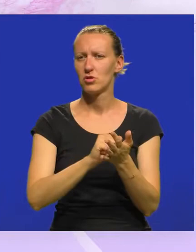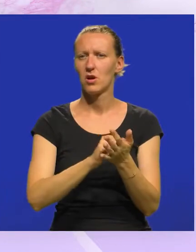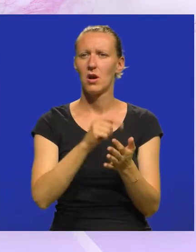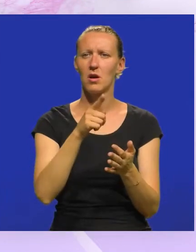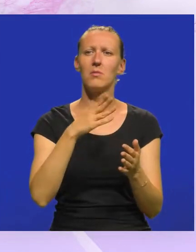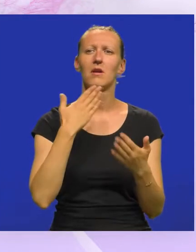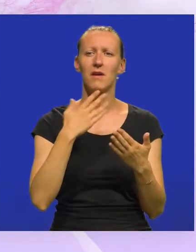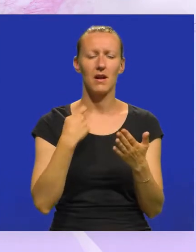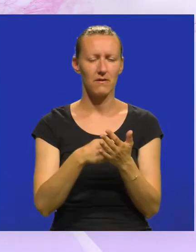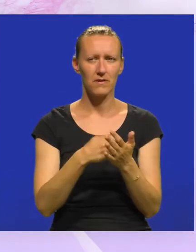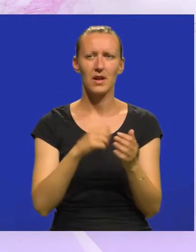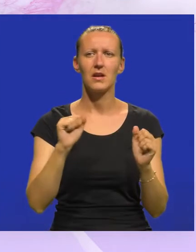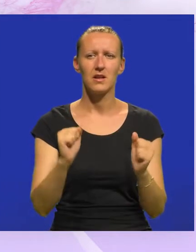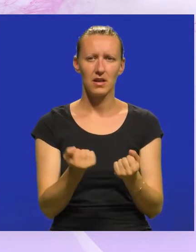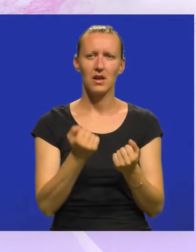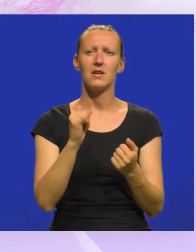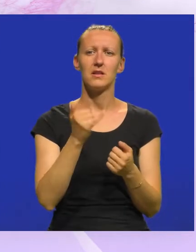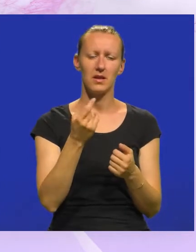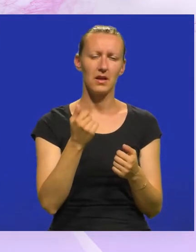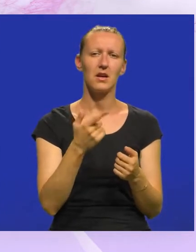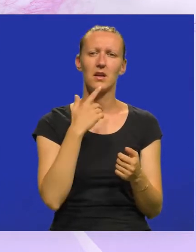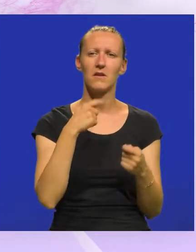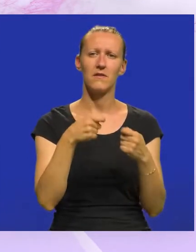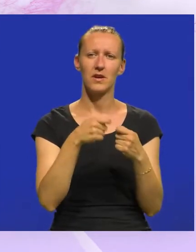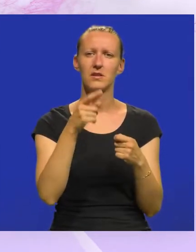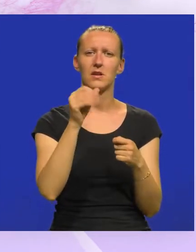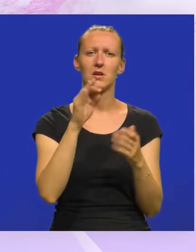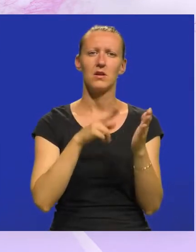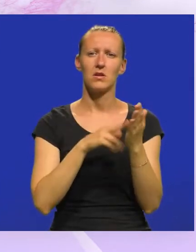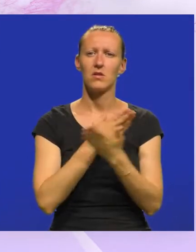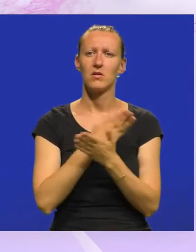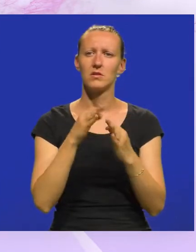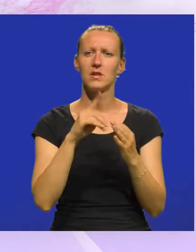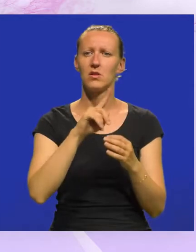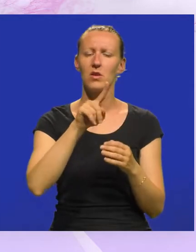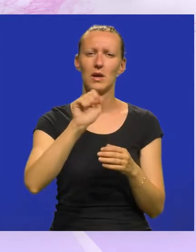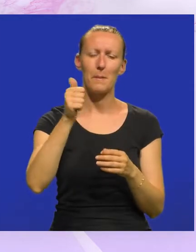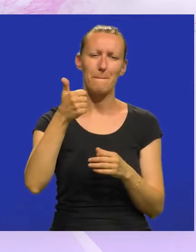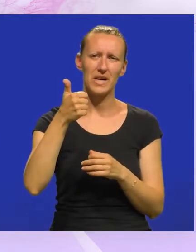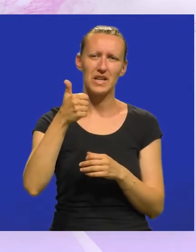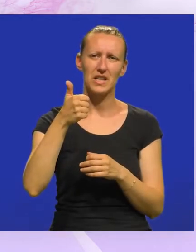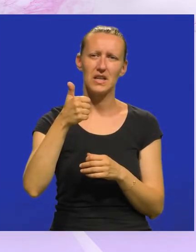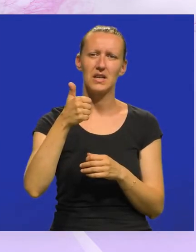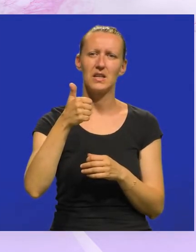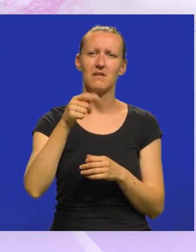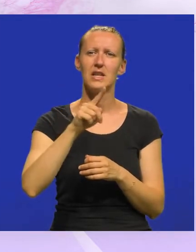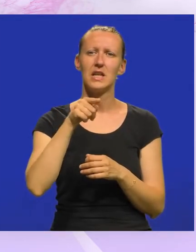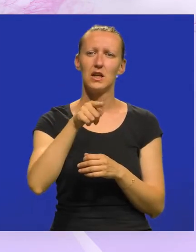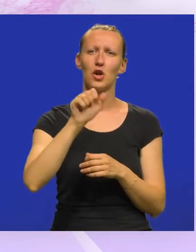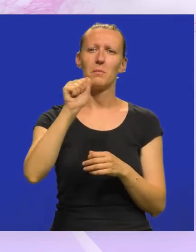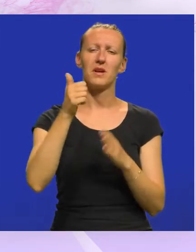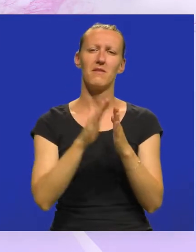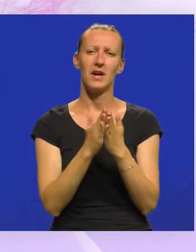Hvala je vrijedna inicijativa. Hvala je vrijedna jer što se tiče Ronzanija i editore to nije prvi, znači, nije to